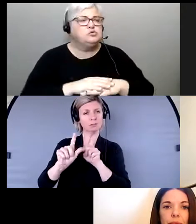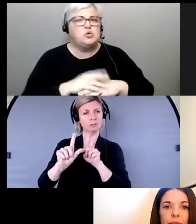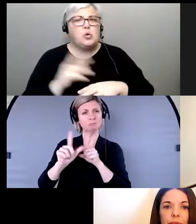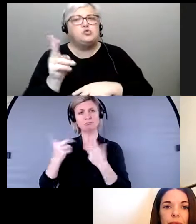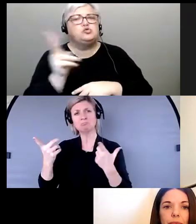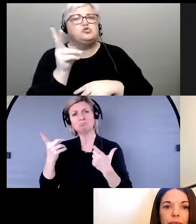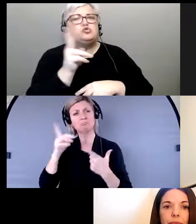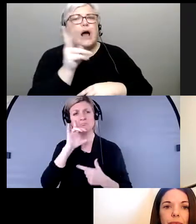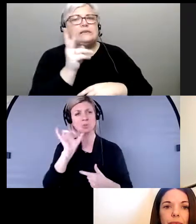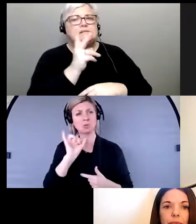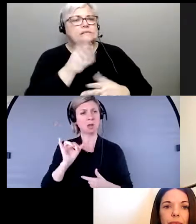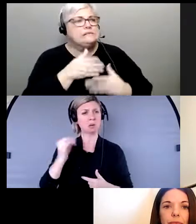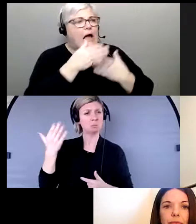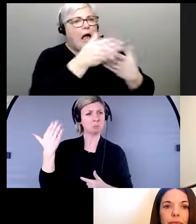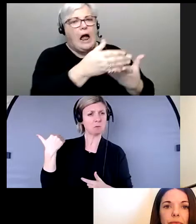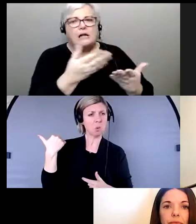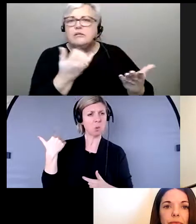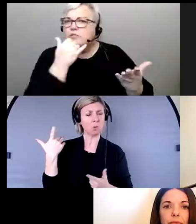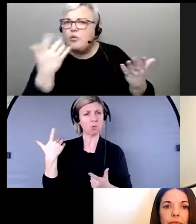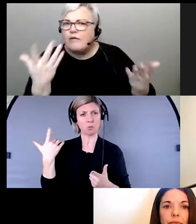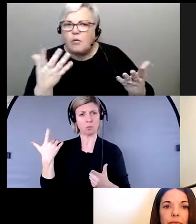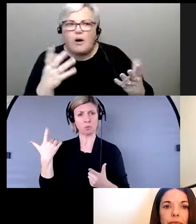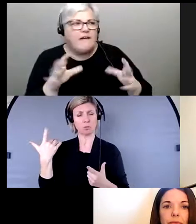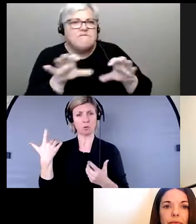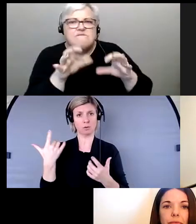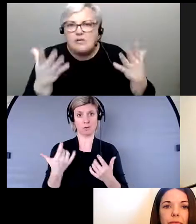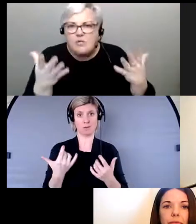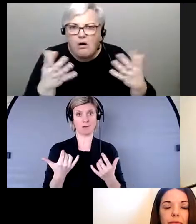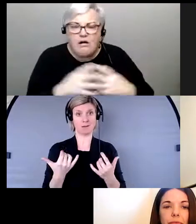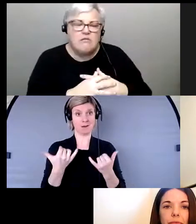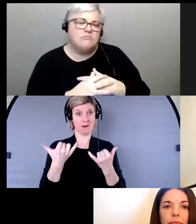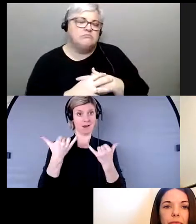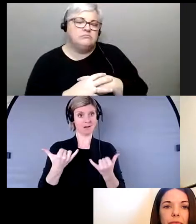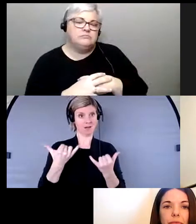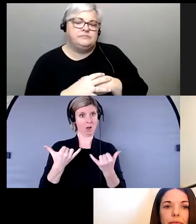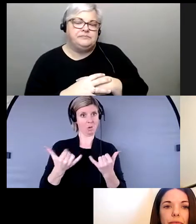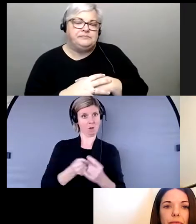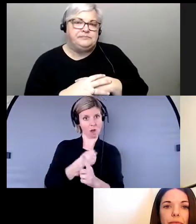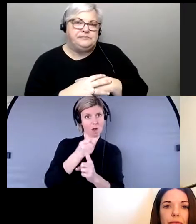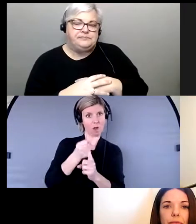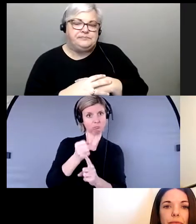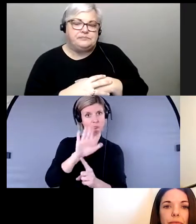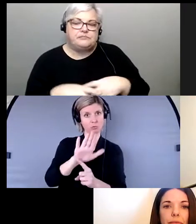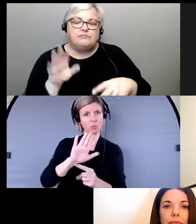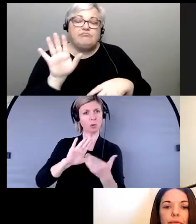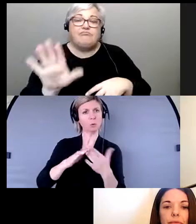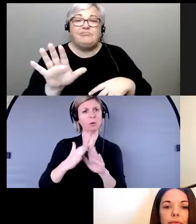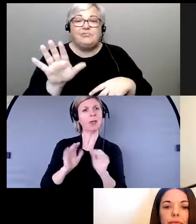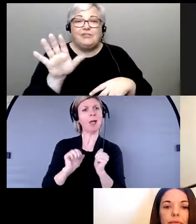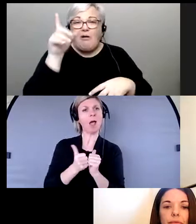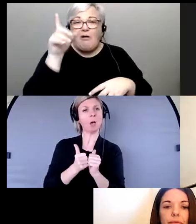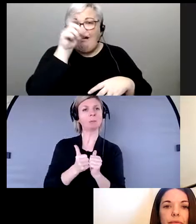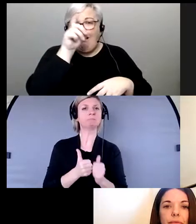qui ont été menées, quelle forme elles ont pris et comment cette expérience a